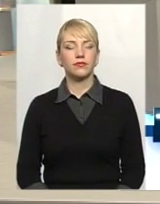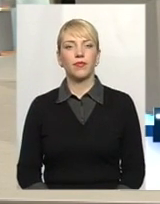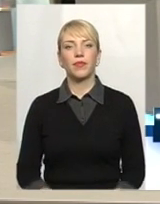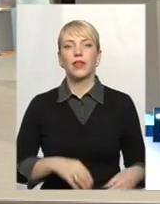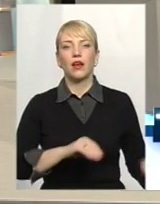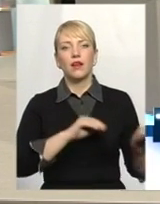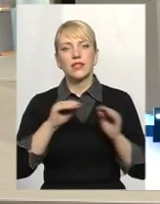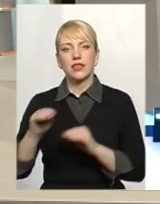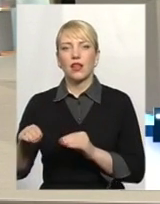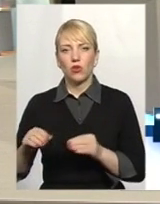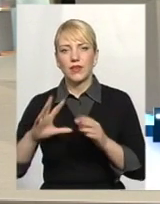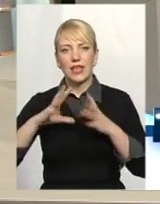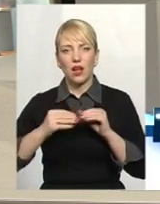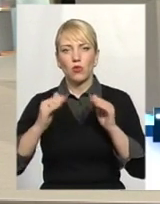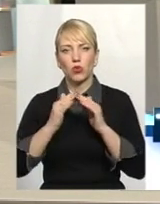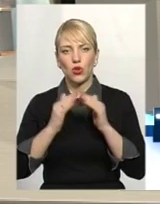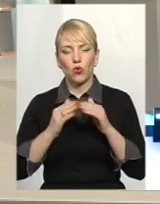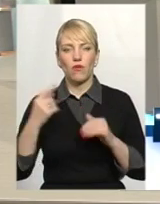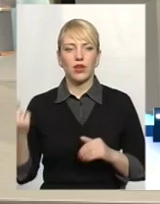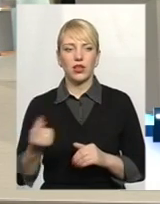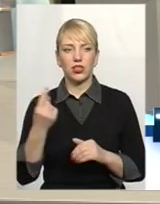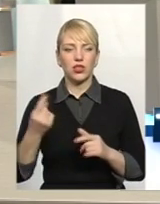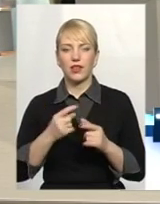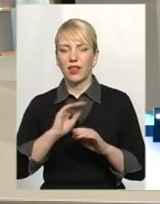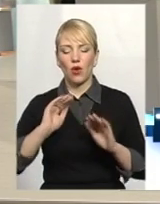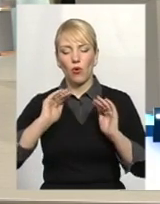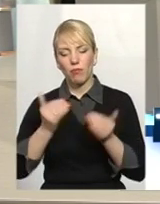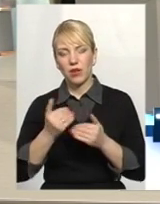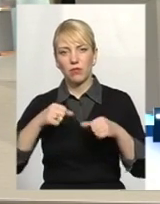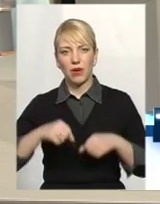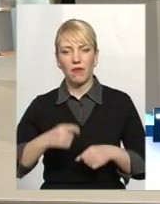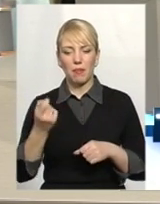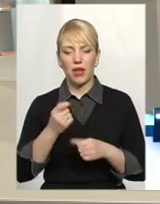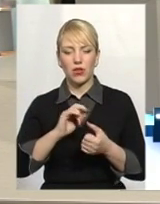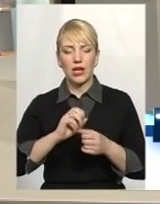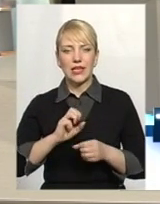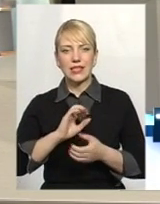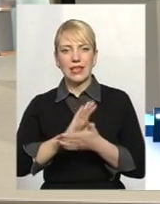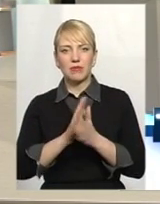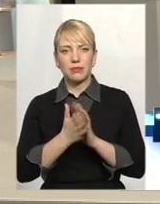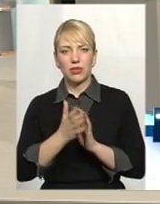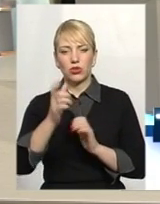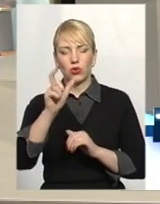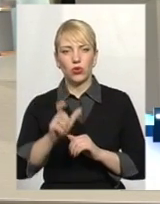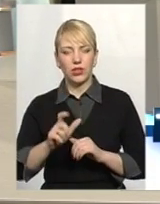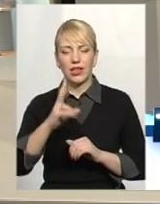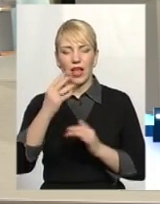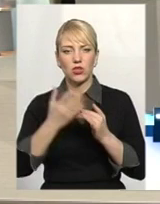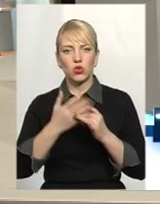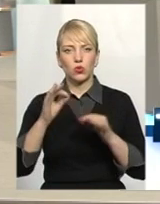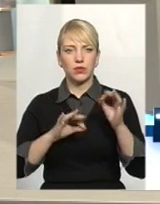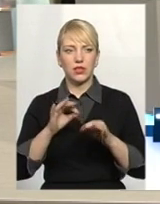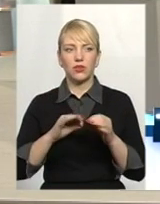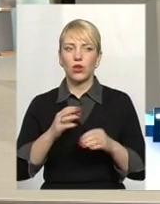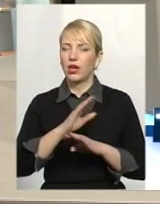встановлення загальнобудинкового лічильнику ніяк не обмежує право малозабезпеченої людини на субсидію? Жодним чином не